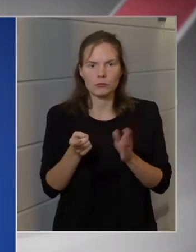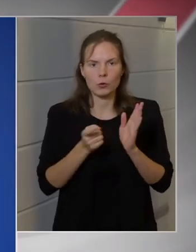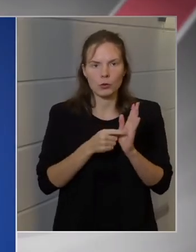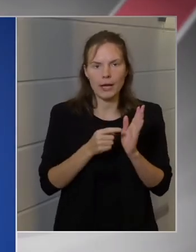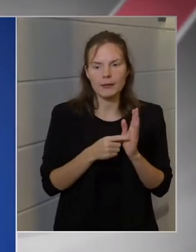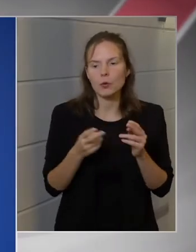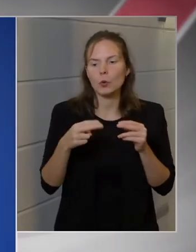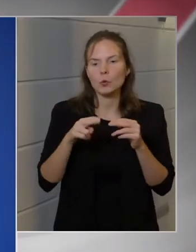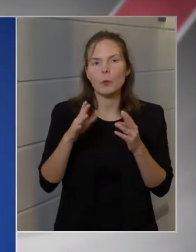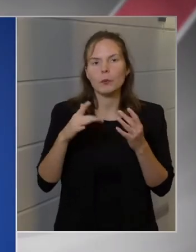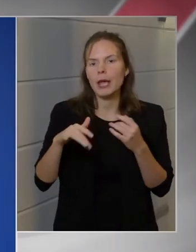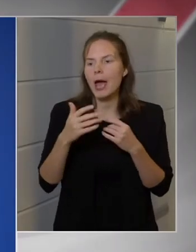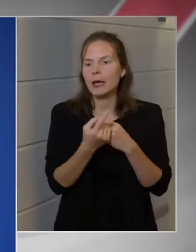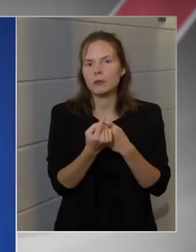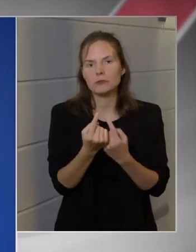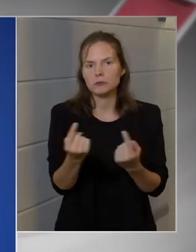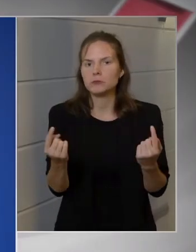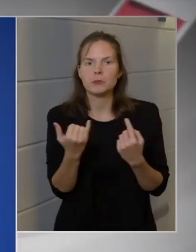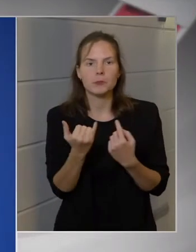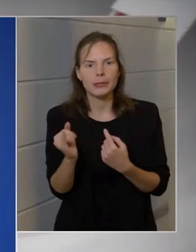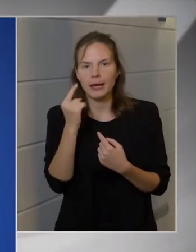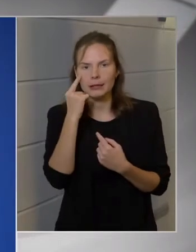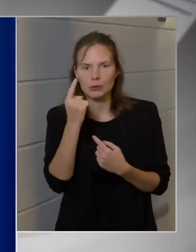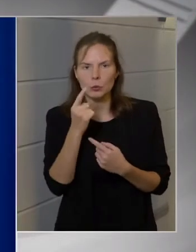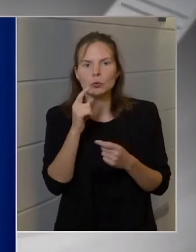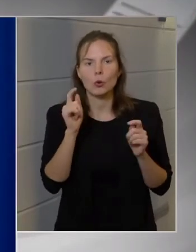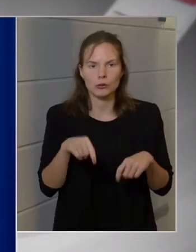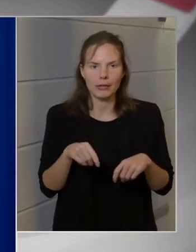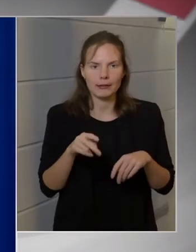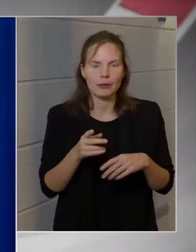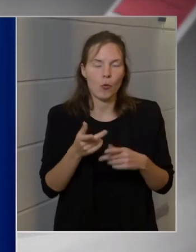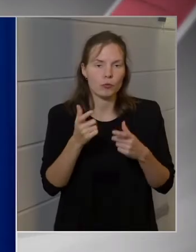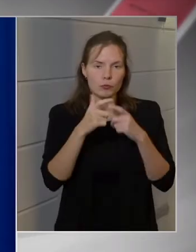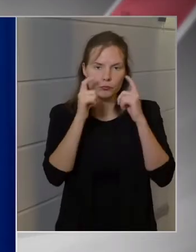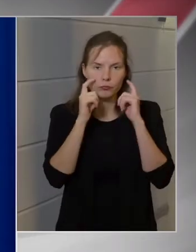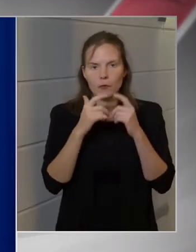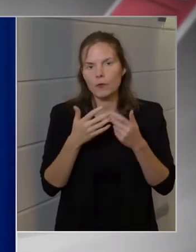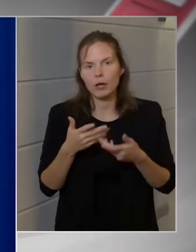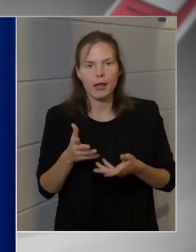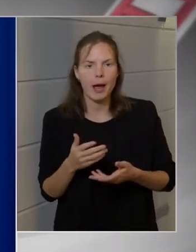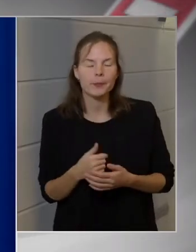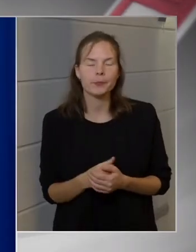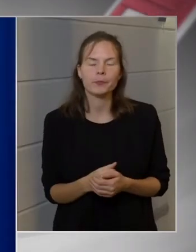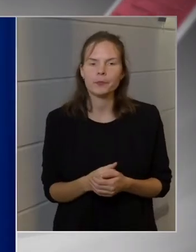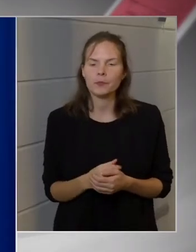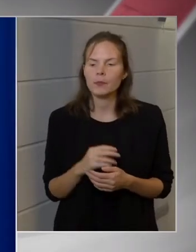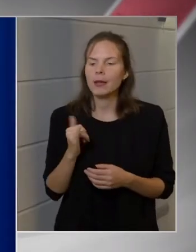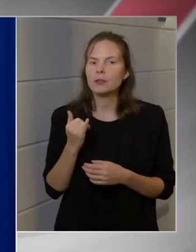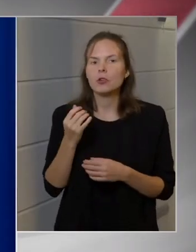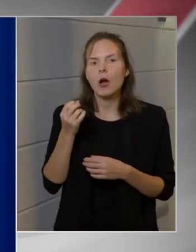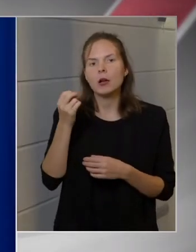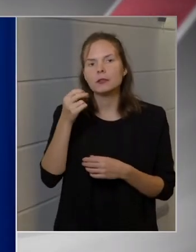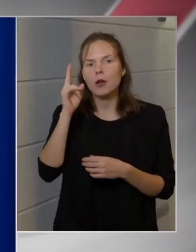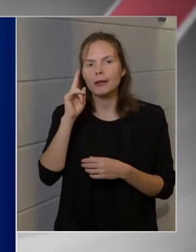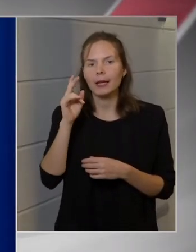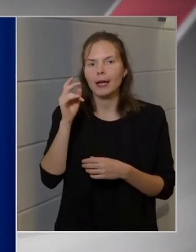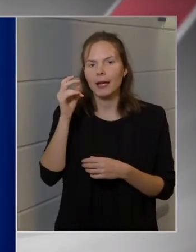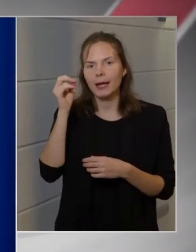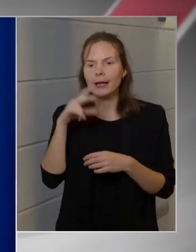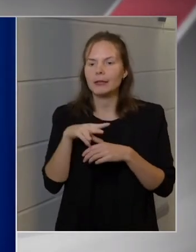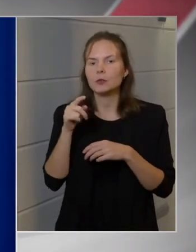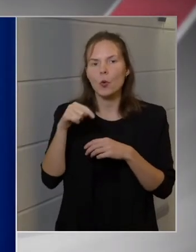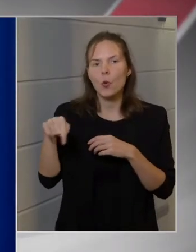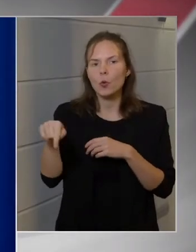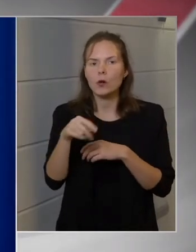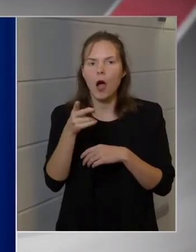továbban is azt mondjuk, hogy mindenki el tudja dönteni, hogy ön is, hogy hord maszkot vagy sem. Ezek a szakértők, akikről most beszélünk,